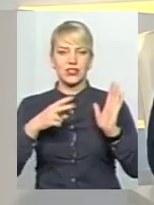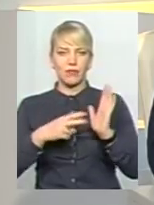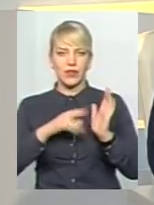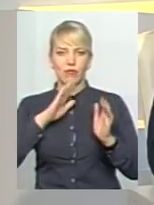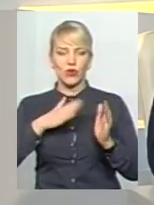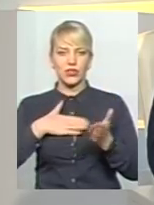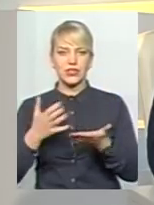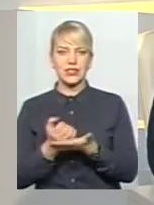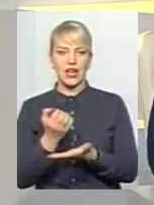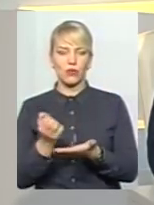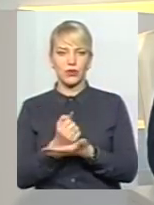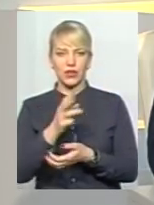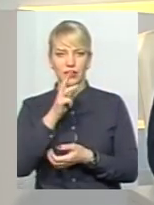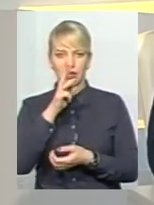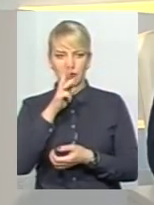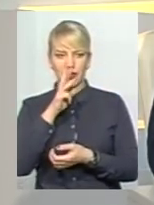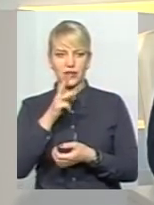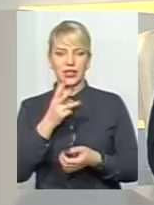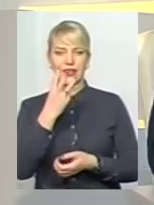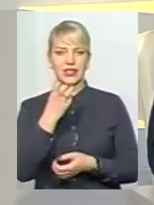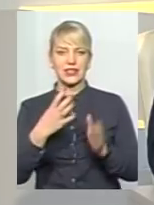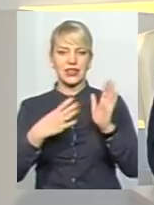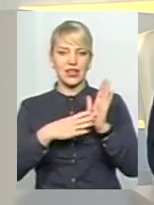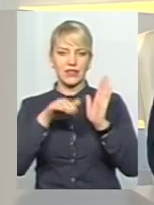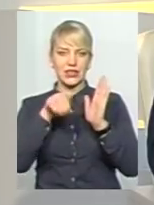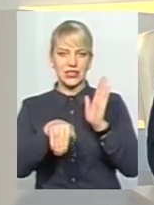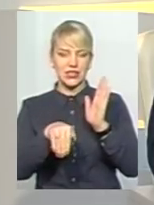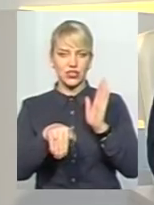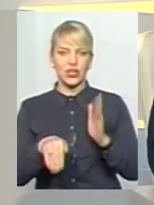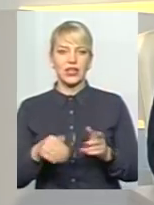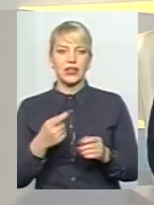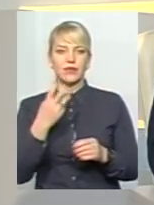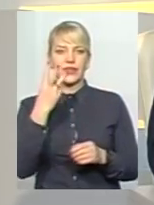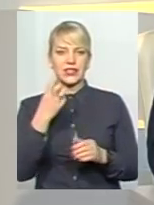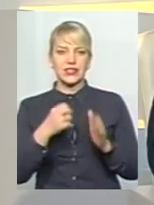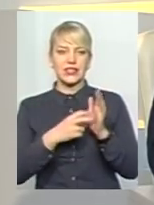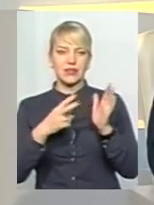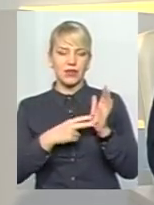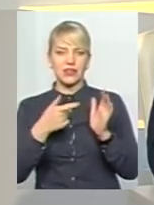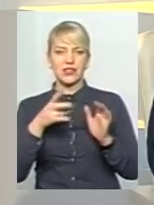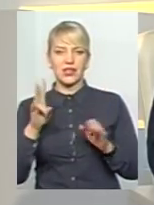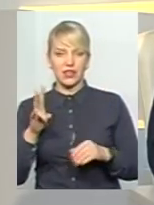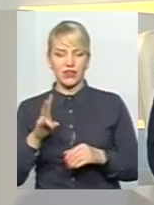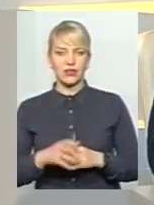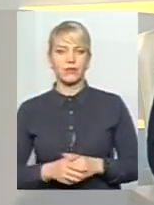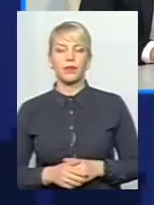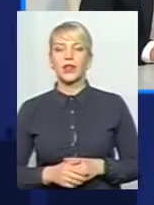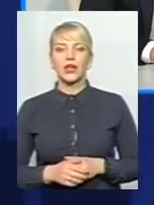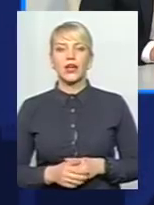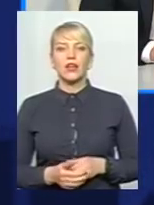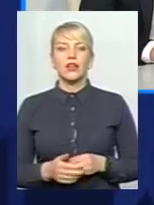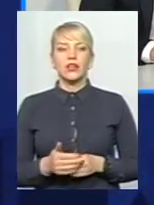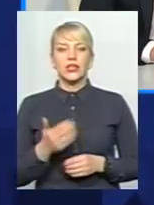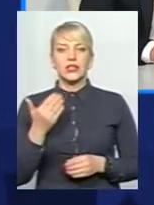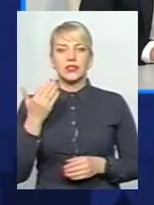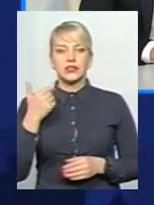заробітки, заробітна плата склала 309 тисяч. 317 гривень, здається, якщо бути точним. Ну,